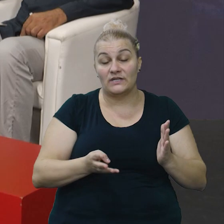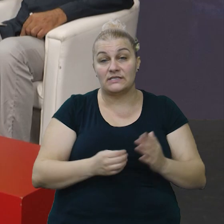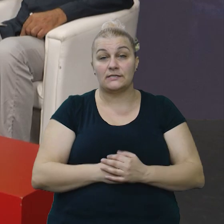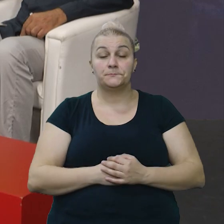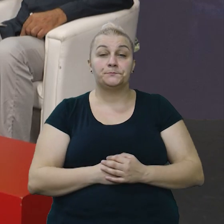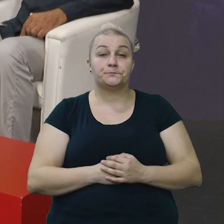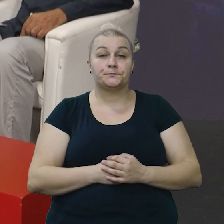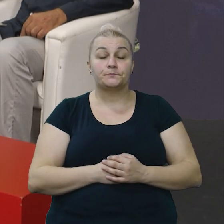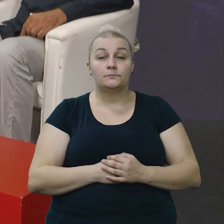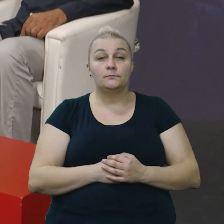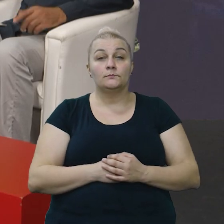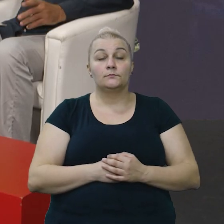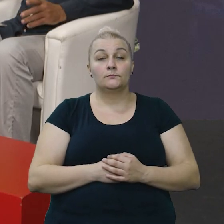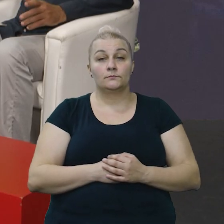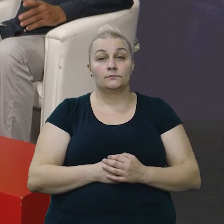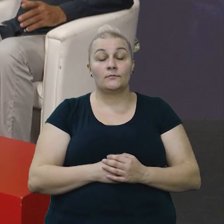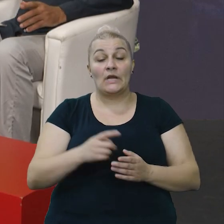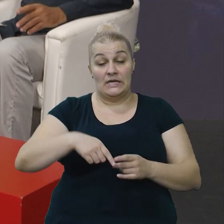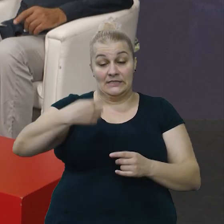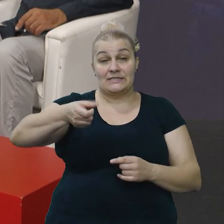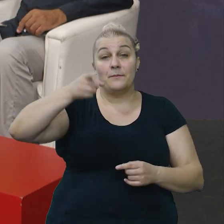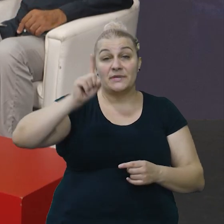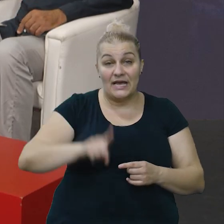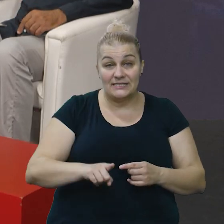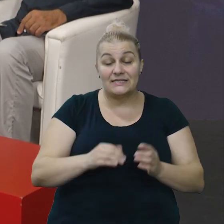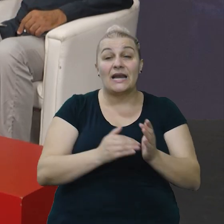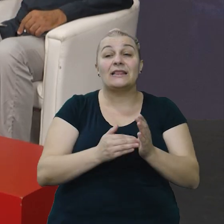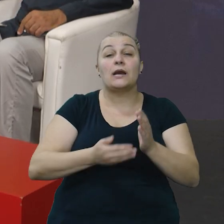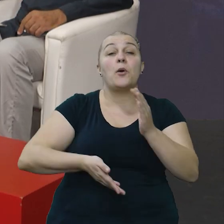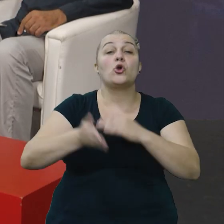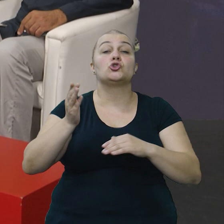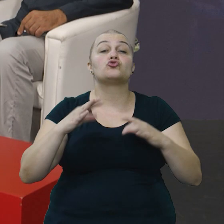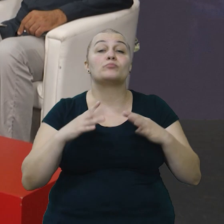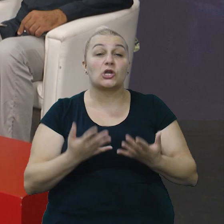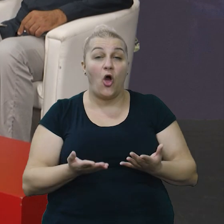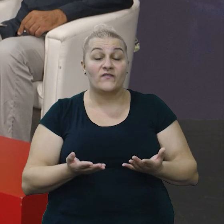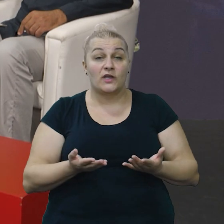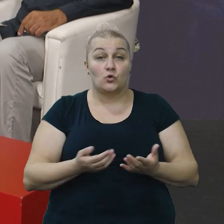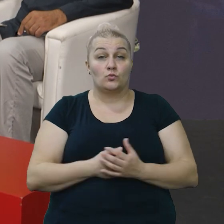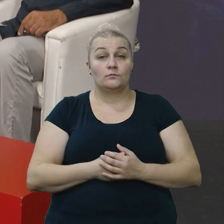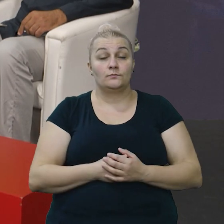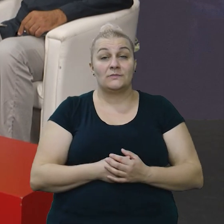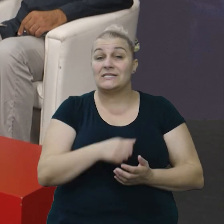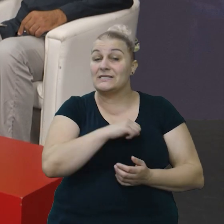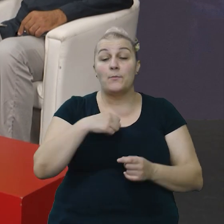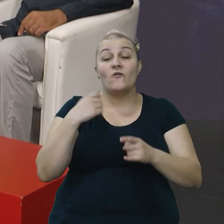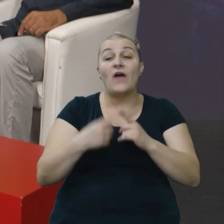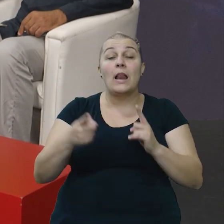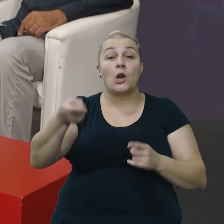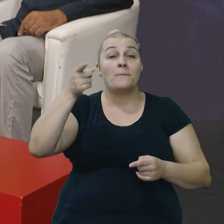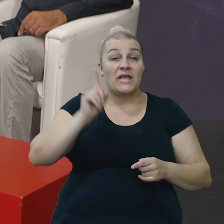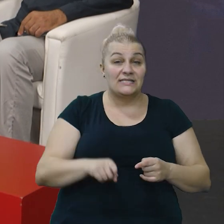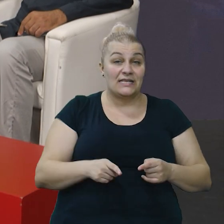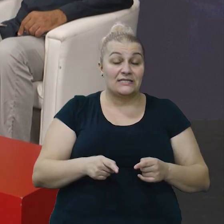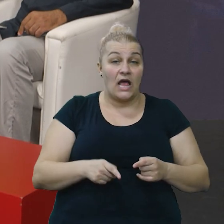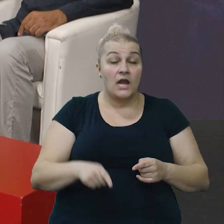Da, a mjesec dana mu je... Za mjesec dana je treba ići u mirovinu. Mjesec dana. Taj čovjek je